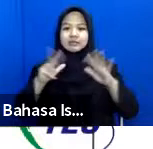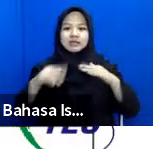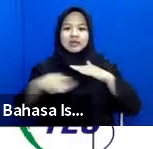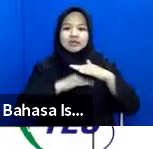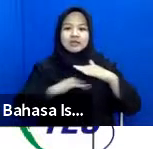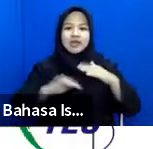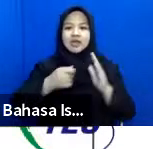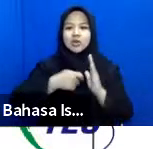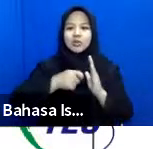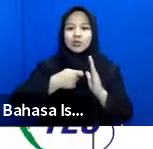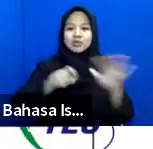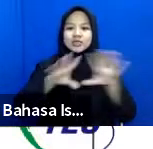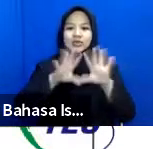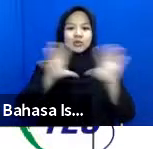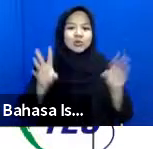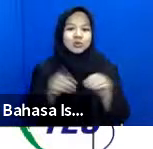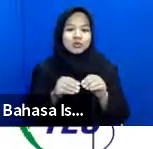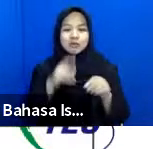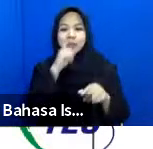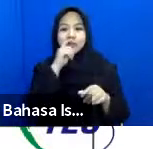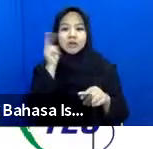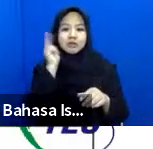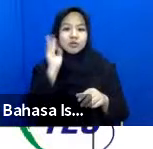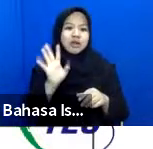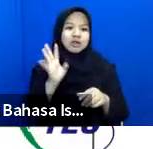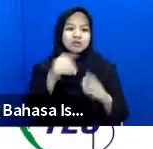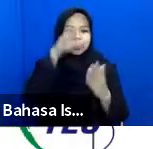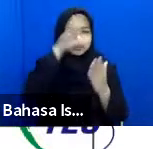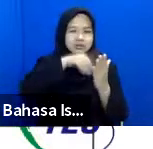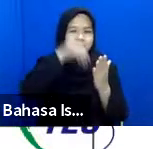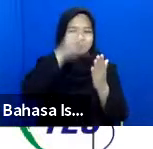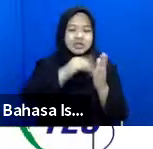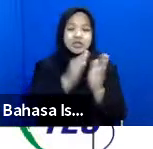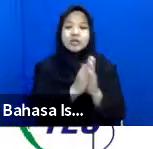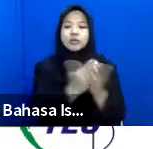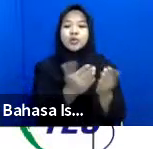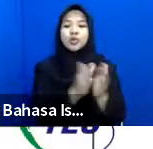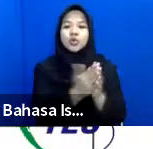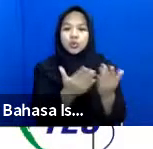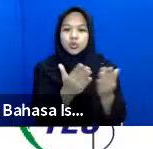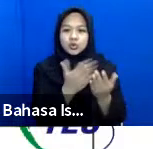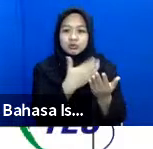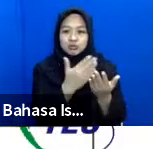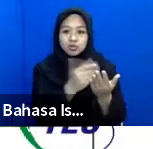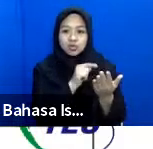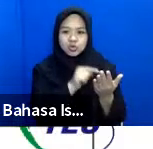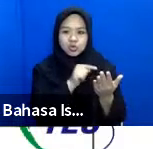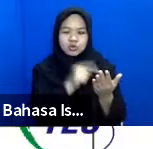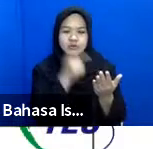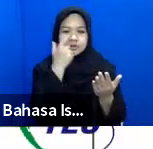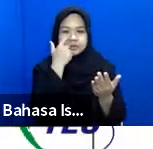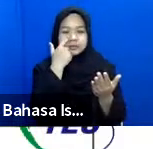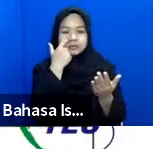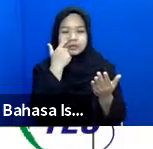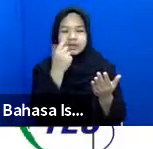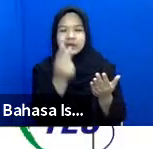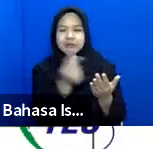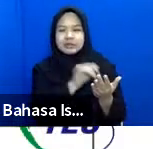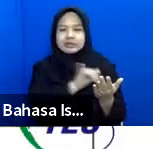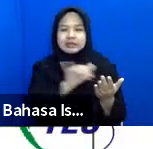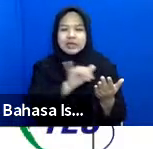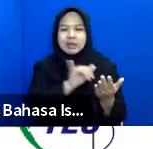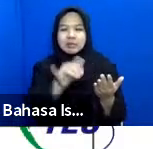kunci inklusi yang Bapak Ibu nanti bisa pelajari dalam buku dan ini hampir sama atau